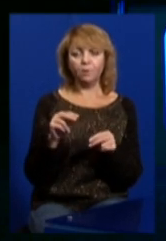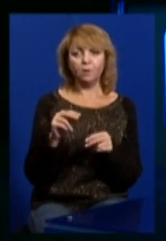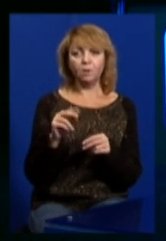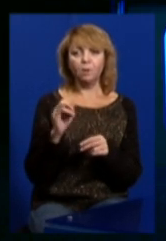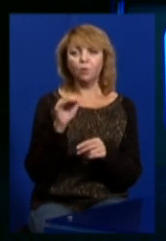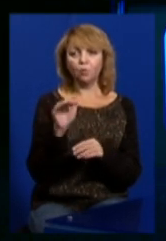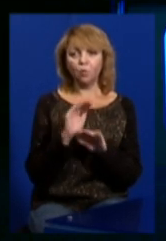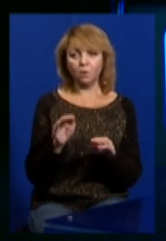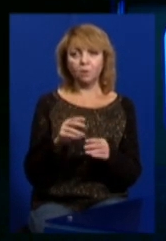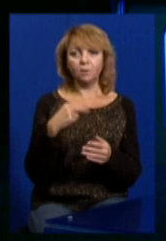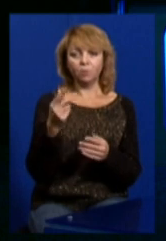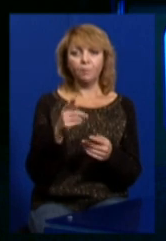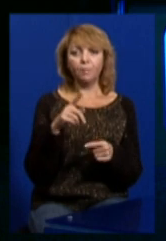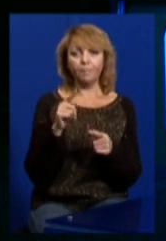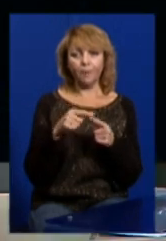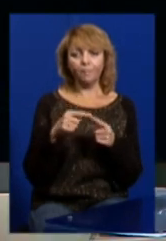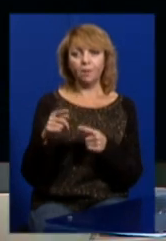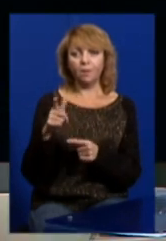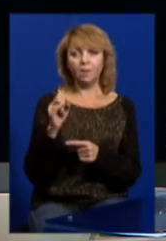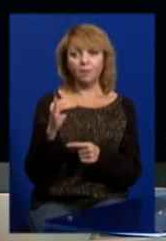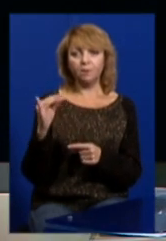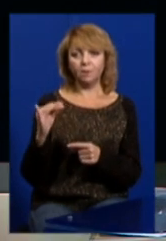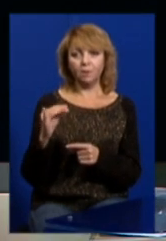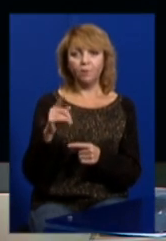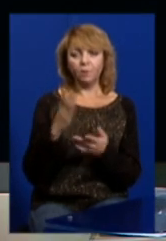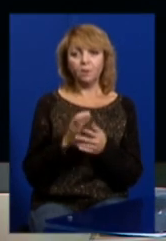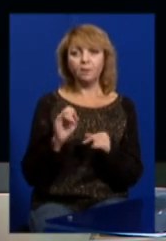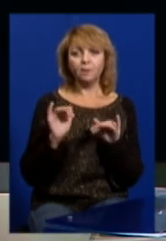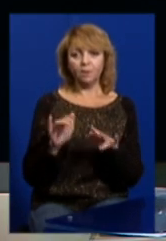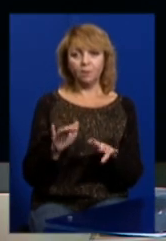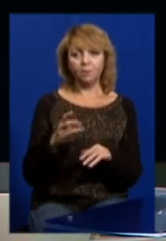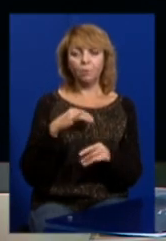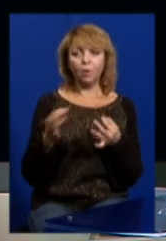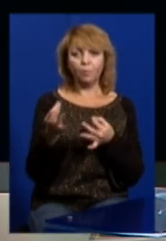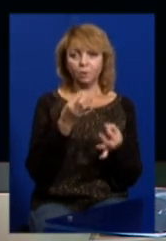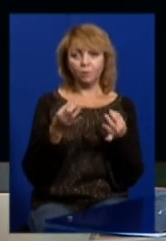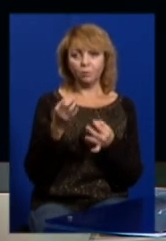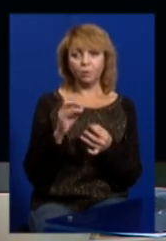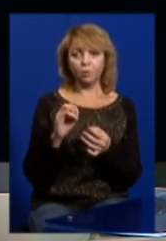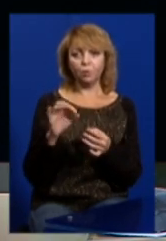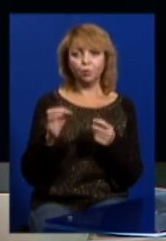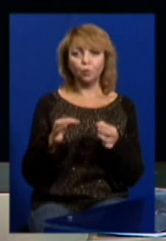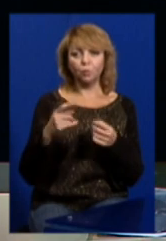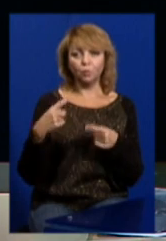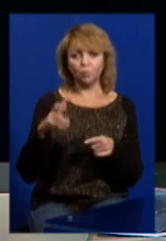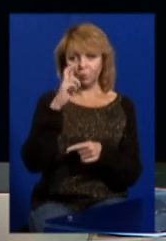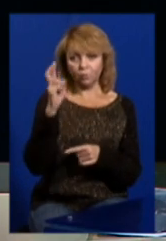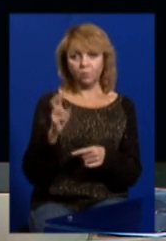гарантувати, ну, певні гарантії визначені. І вони на ділі є. Ми спілкуємось з суддями з інших держав,